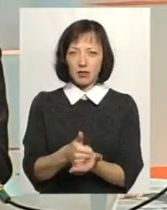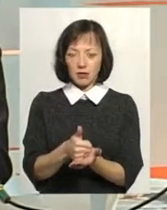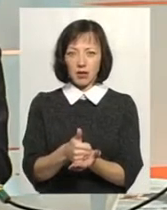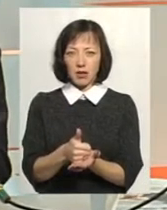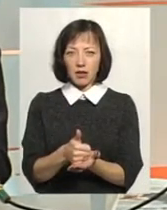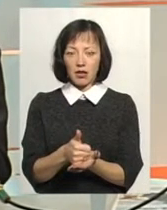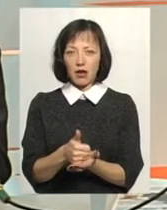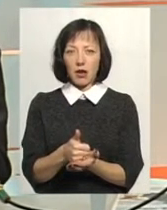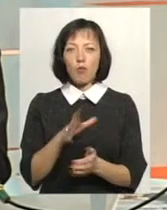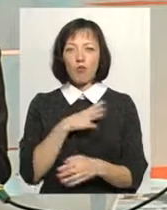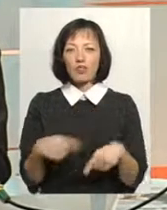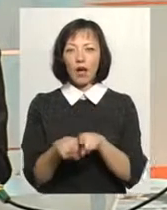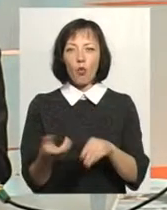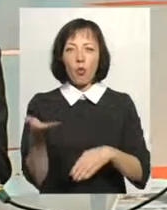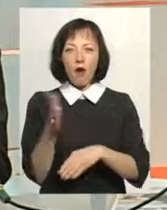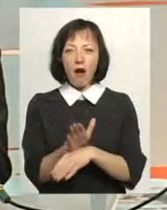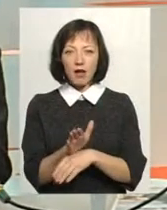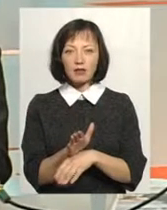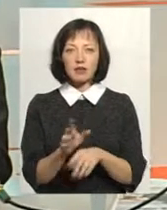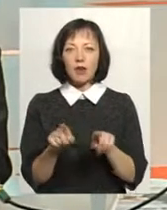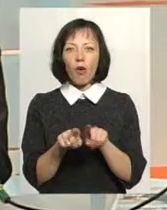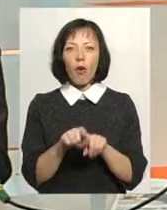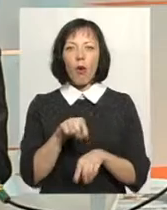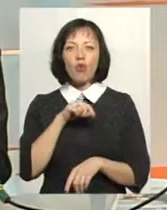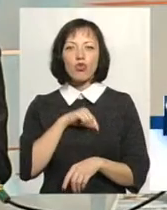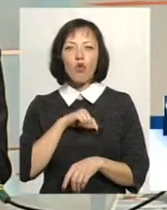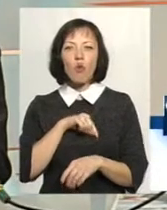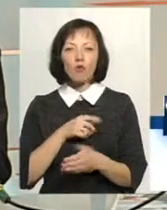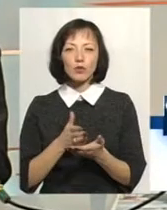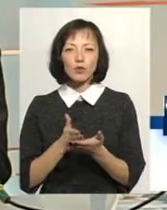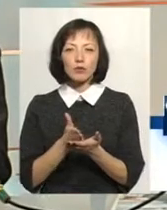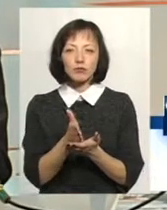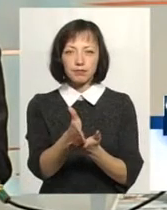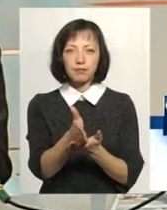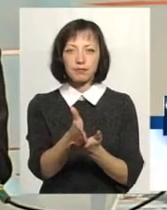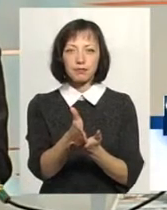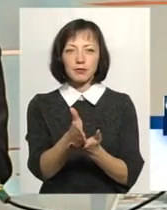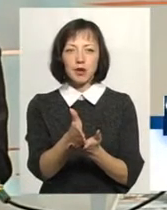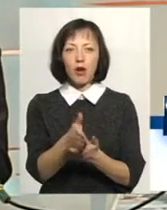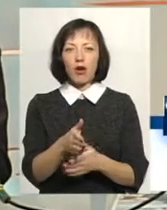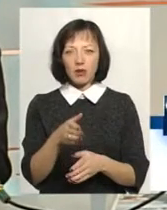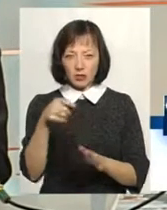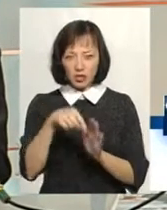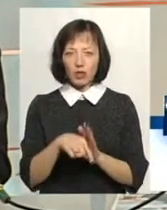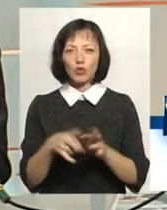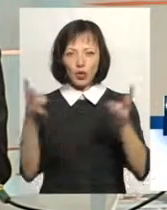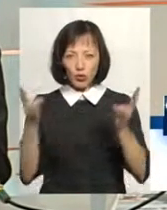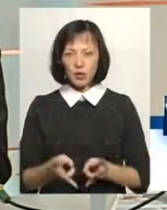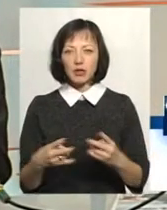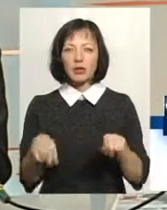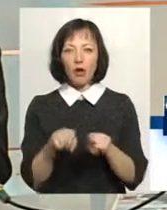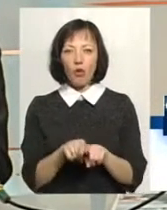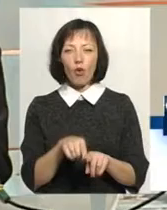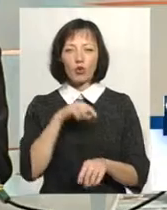був такий указ, який був такого духовного спрямування, настільки от прямо, відпринянійно говорив про необхідність от такого